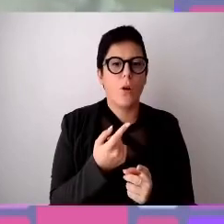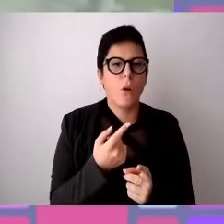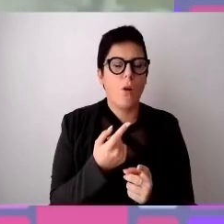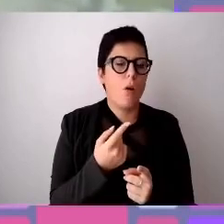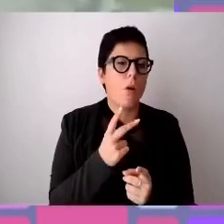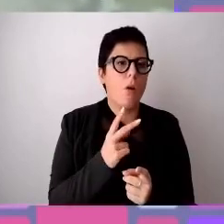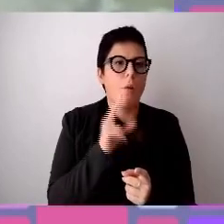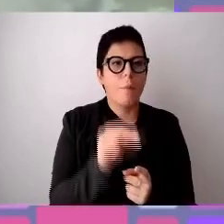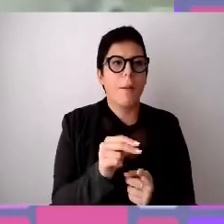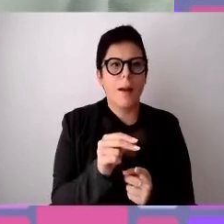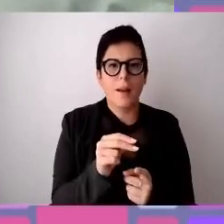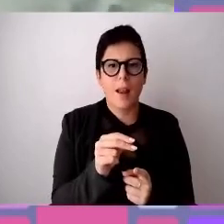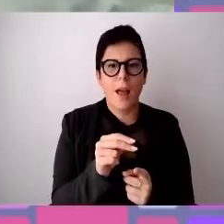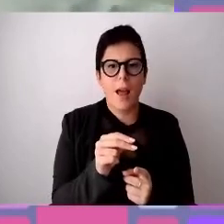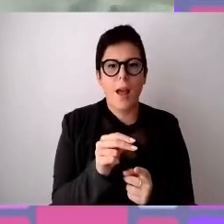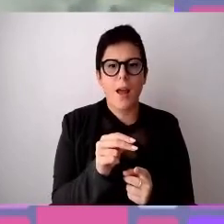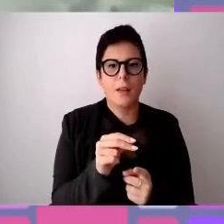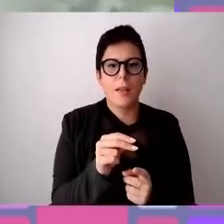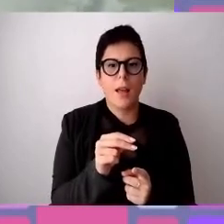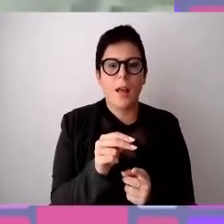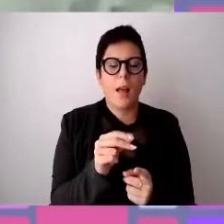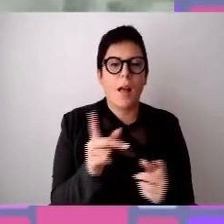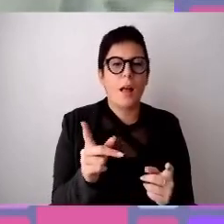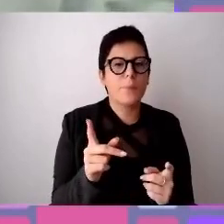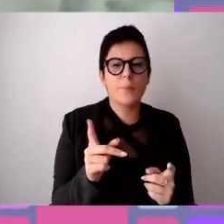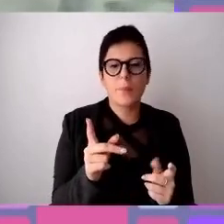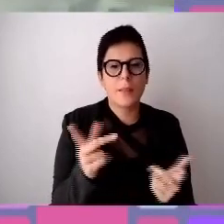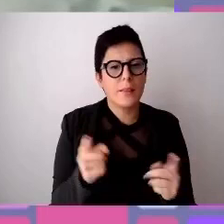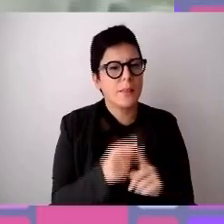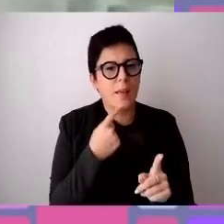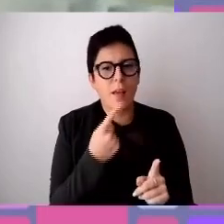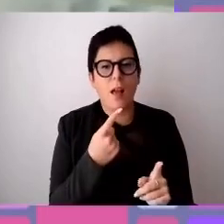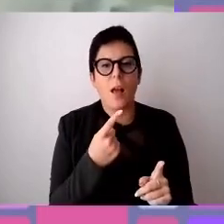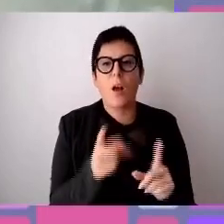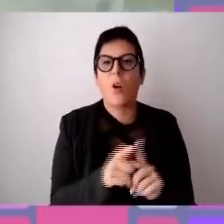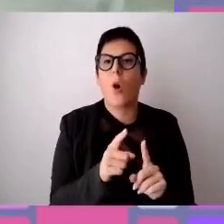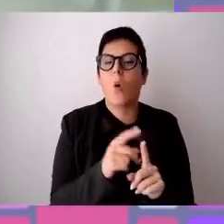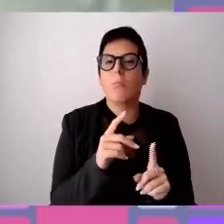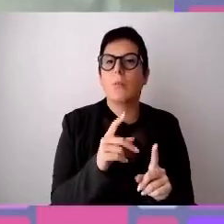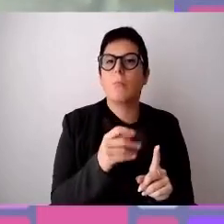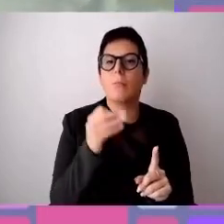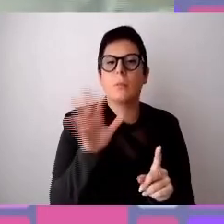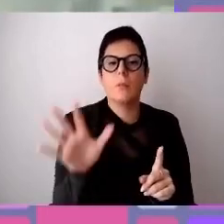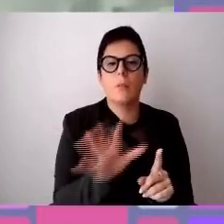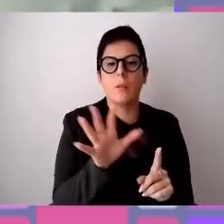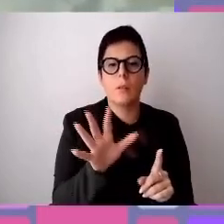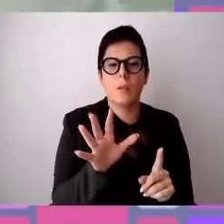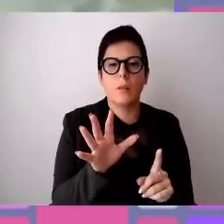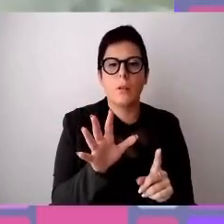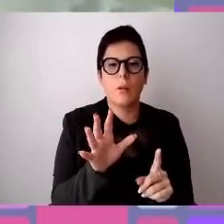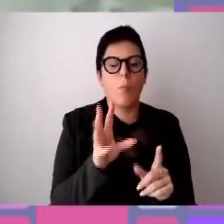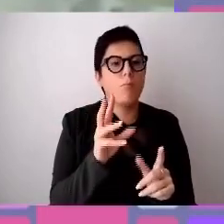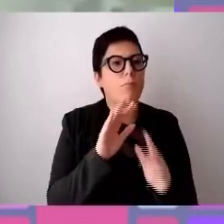insomma può essere abusato ma è molto importante rendersi conto che il mondo sarà sempre più fluido